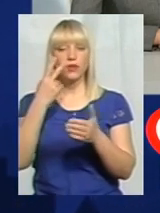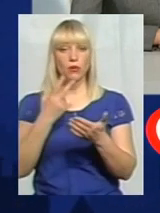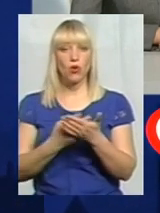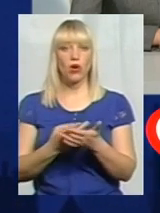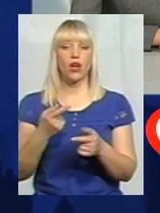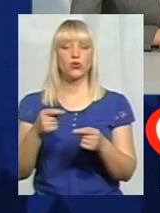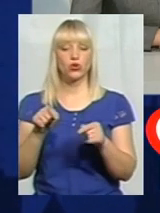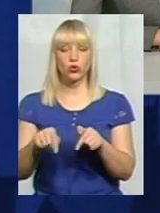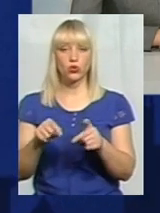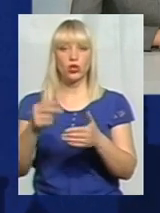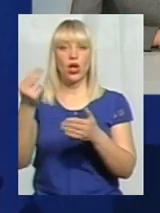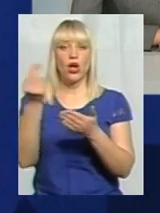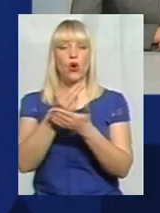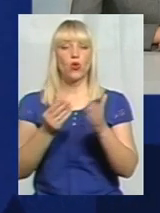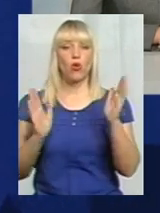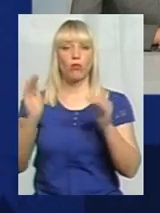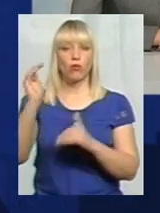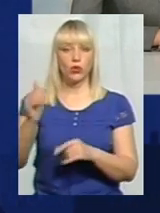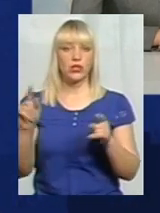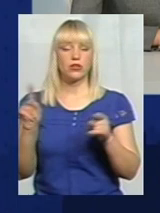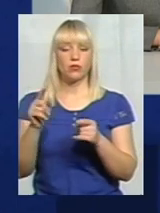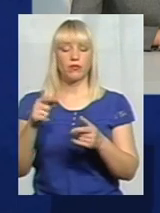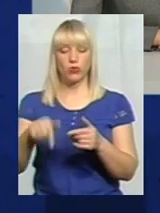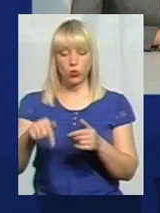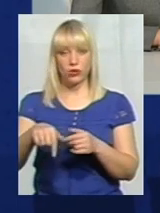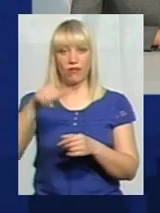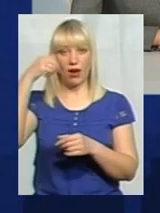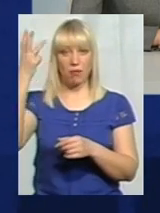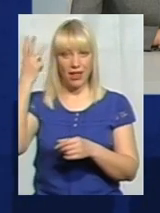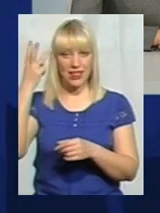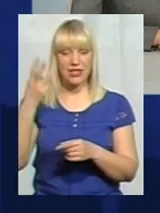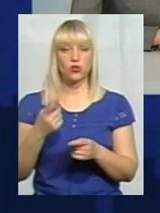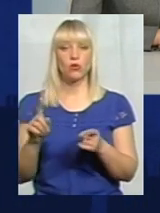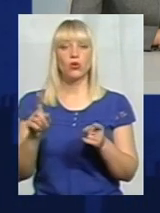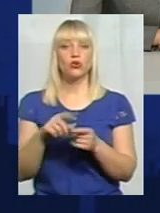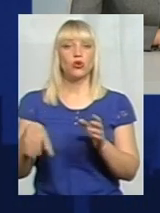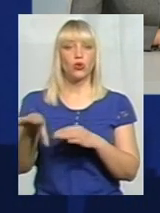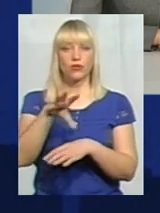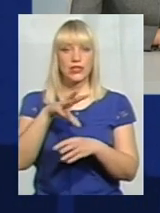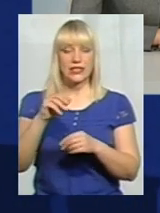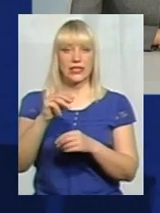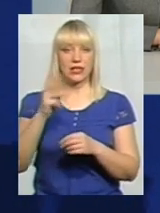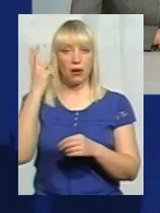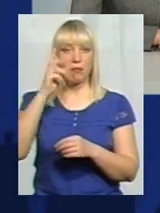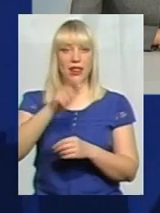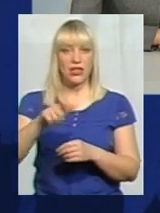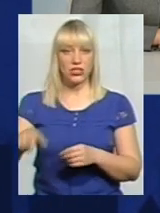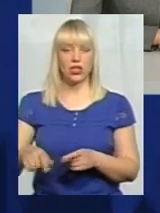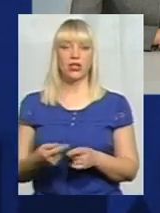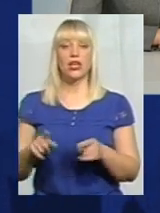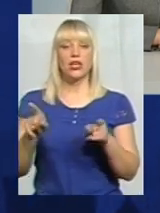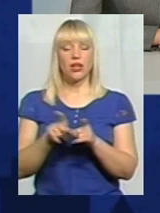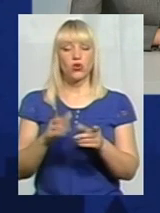Хмельницькому, щоб їх побачив загал наших хмельничан. Також такі виставки організовуються під час творчих